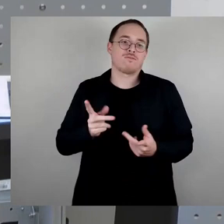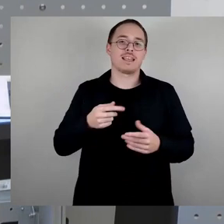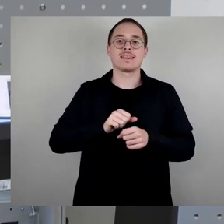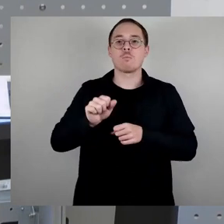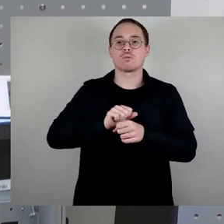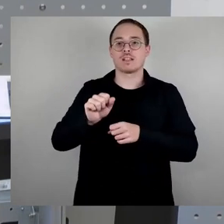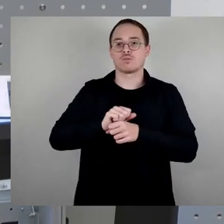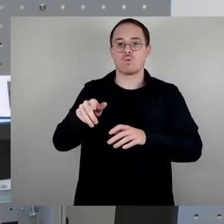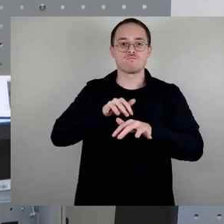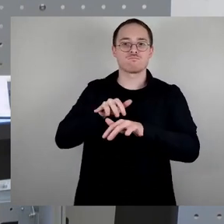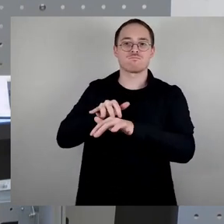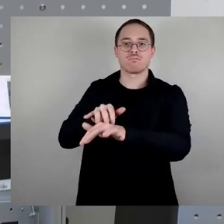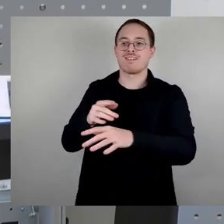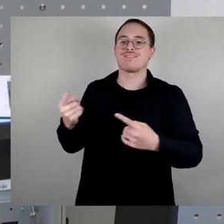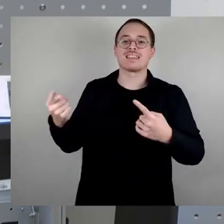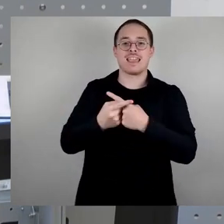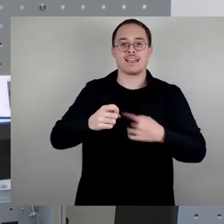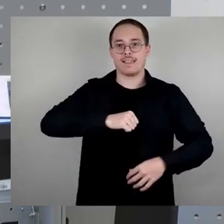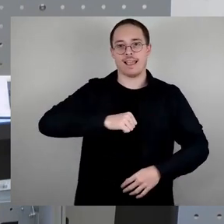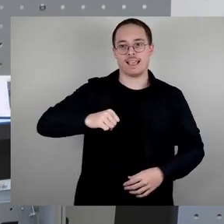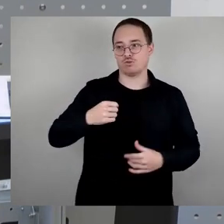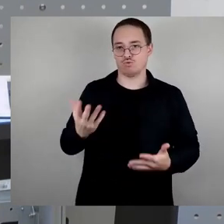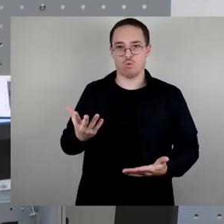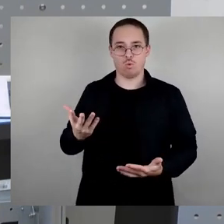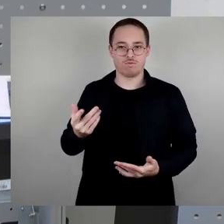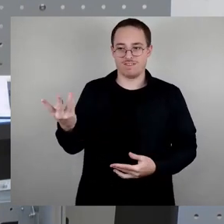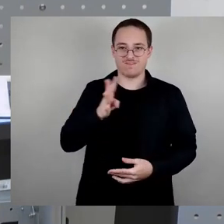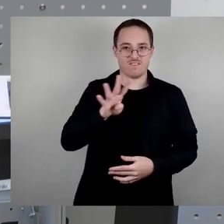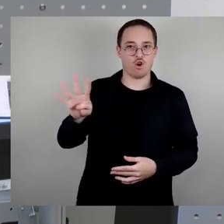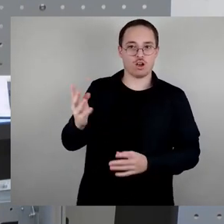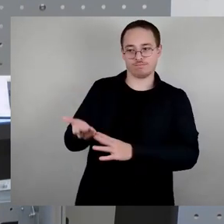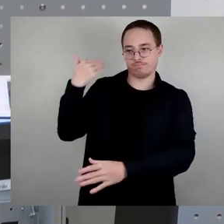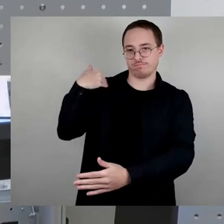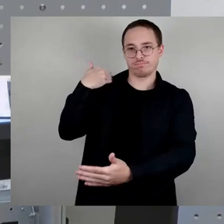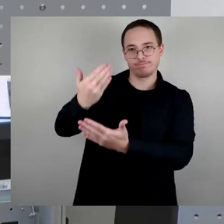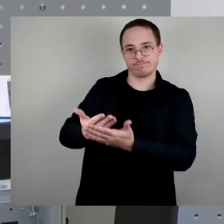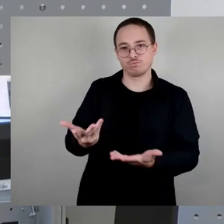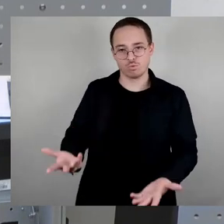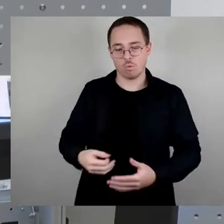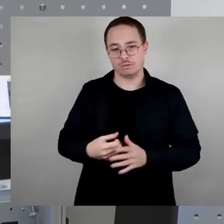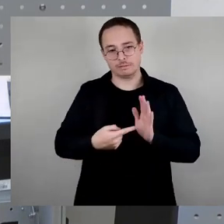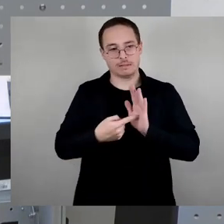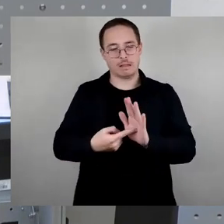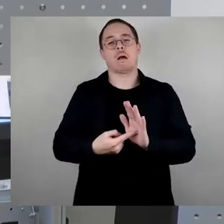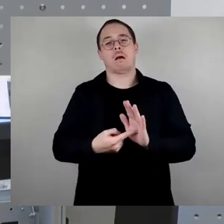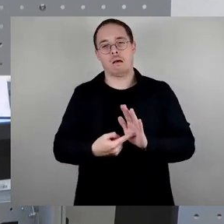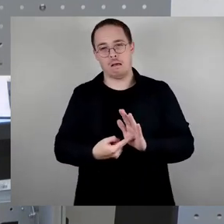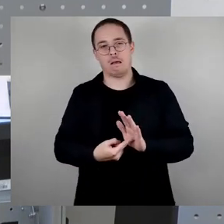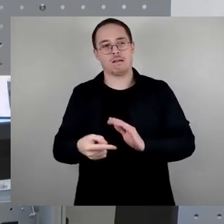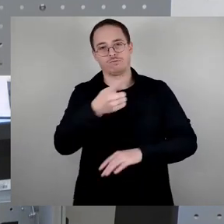Unser Antrag, einen Ideenbewerb auszuloben, ermöglicht entgegen dem CDU-FDP-Antrag ein politisch